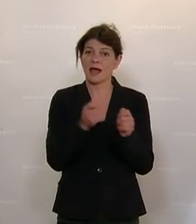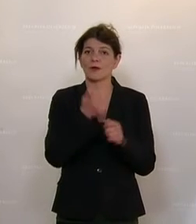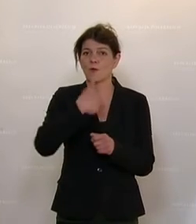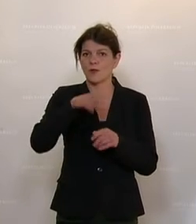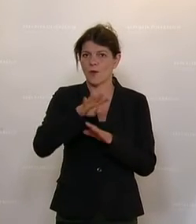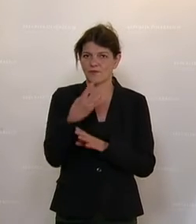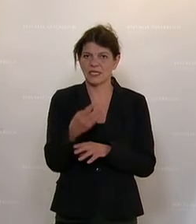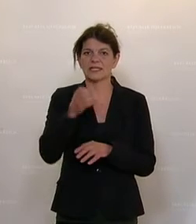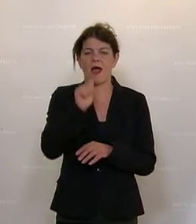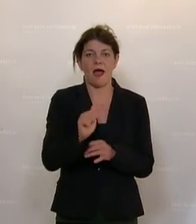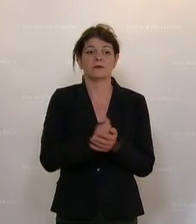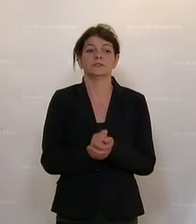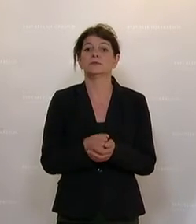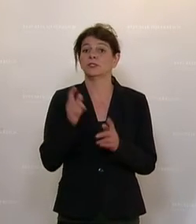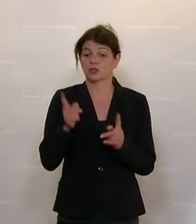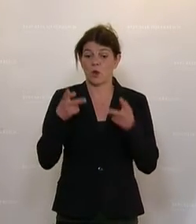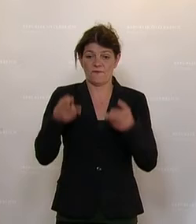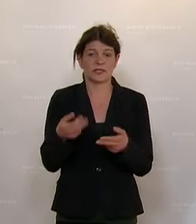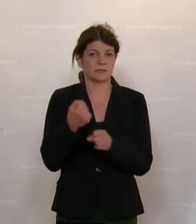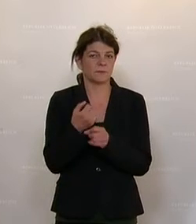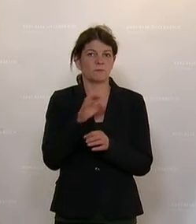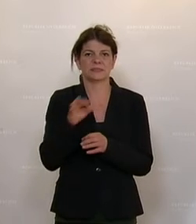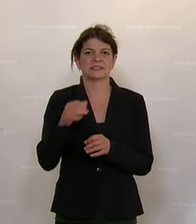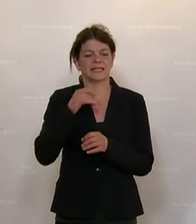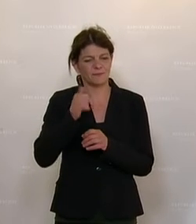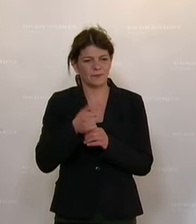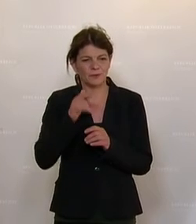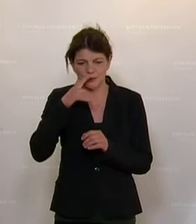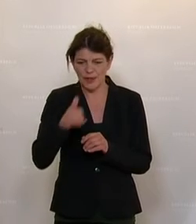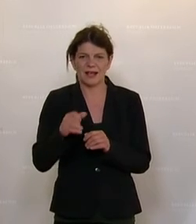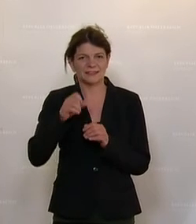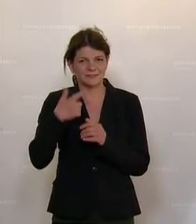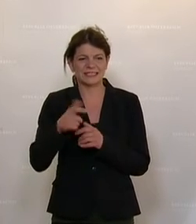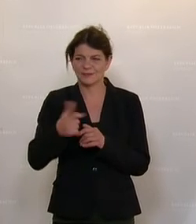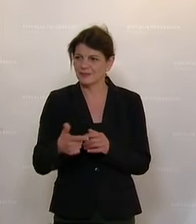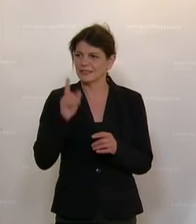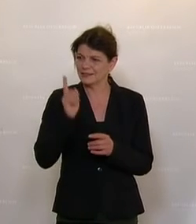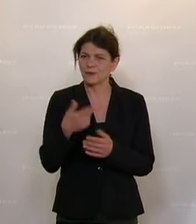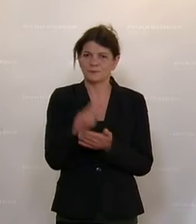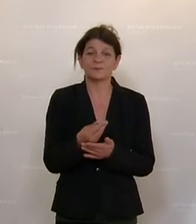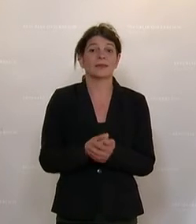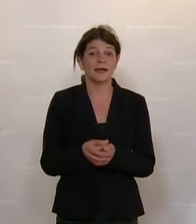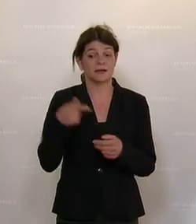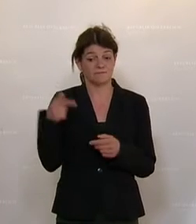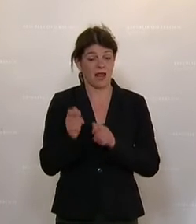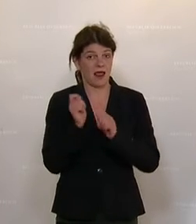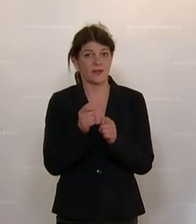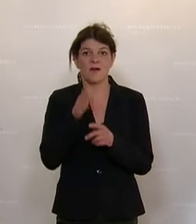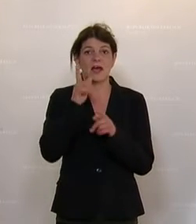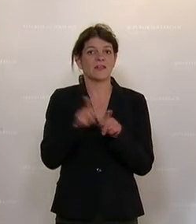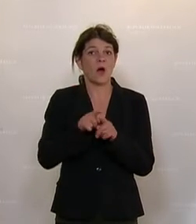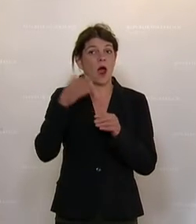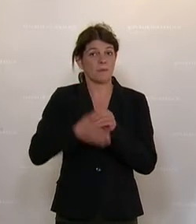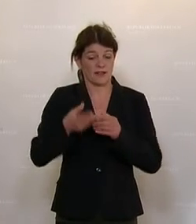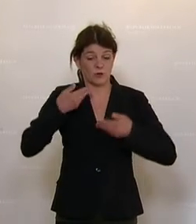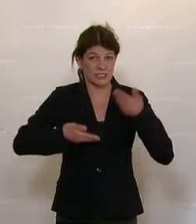149a, eine Frist bis zum 1. Juli 2021 zu setzen. Der gegenständliche Antrag wird ebenfalls am Ende